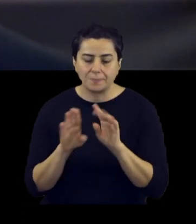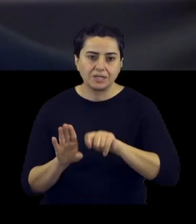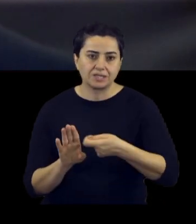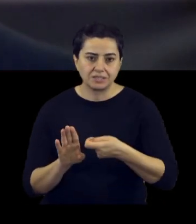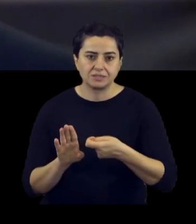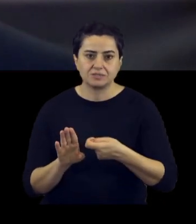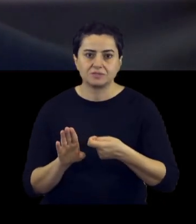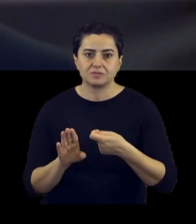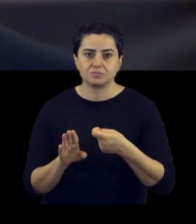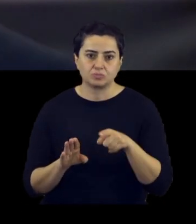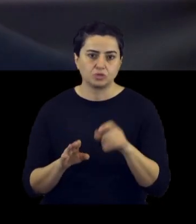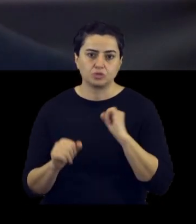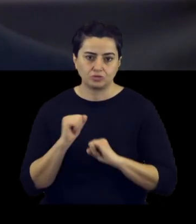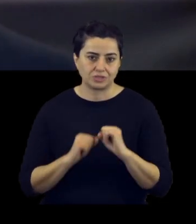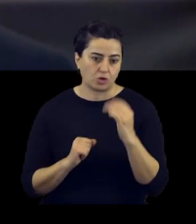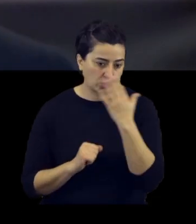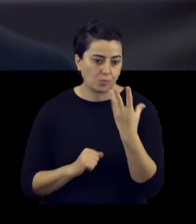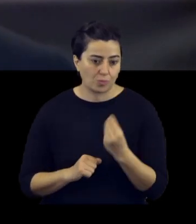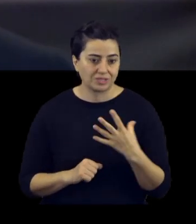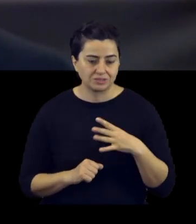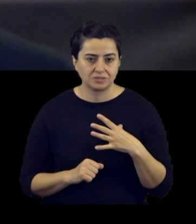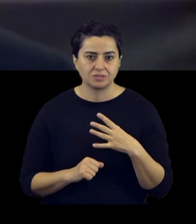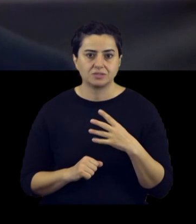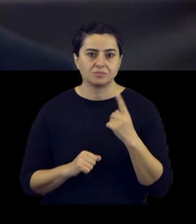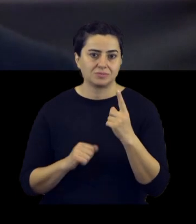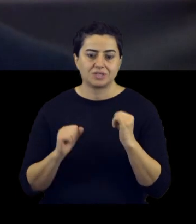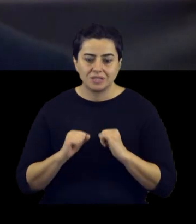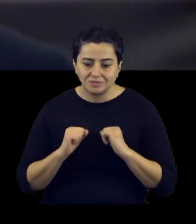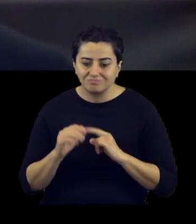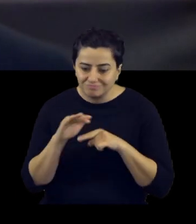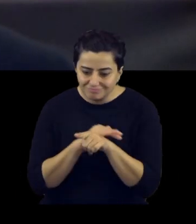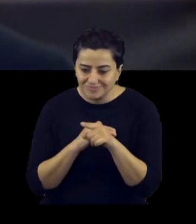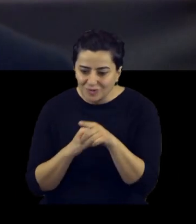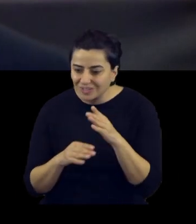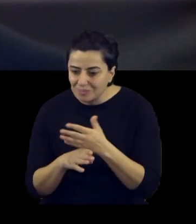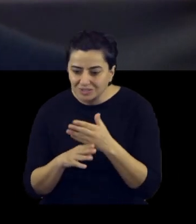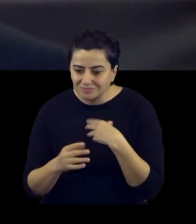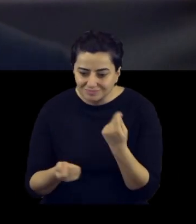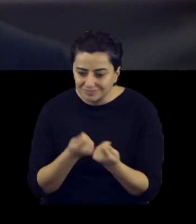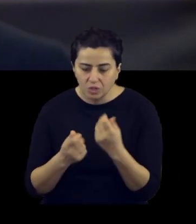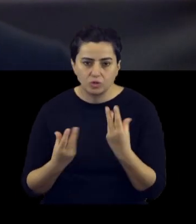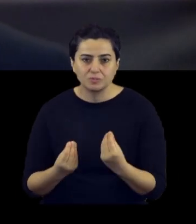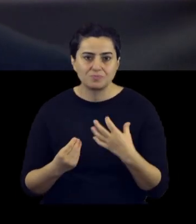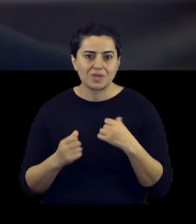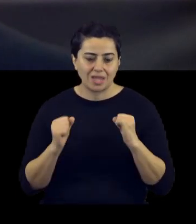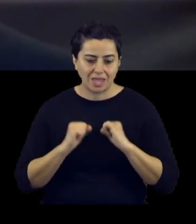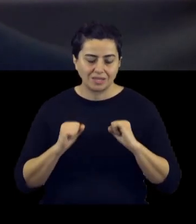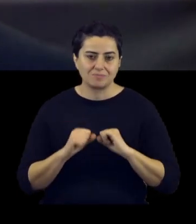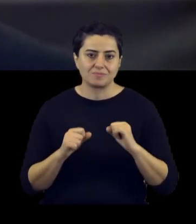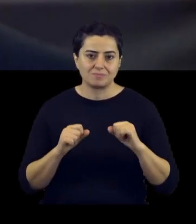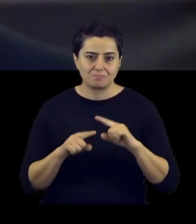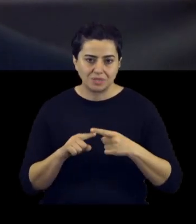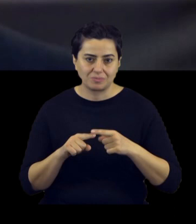kapısı genelde kilitli oluyor. Ben eğer bir üniversite okumak isteseydim gidip sürekli bir pratik yapmak isterdim. Çünkü ben eğitim hayatım boyunca da